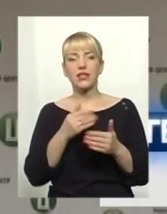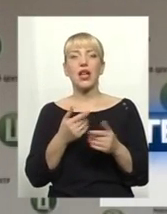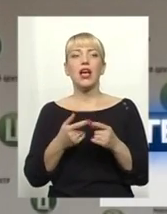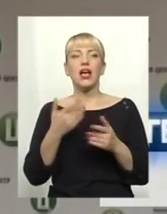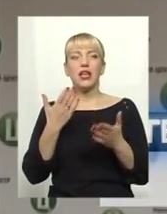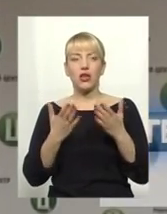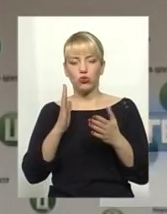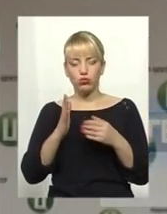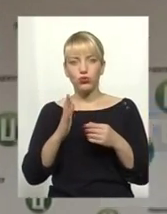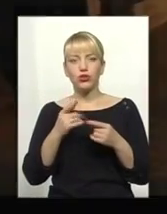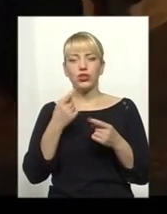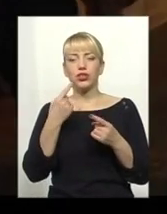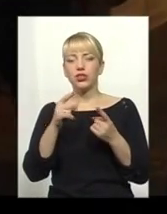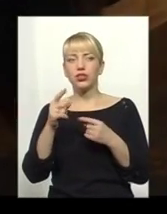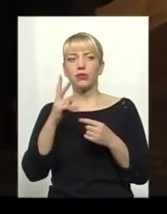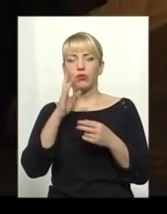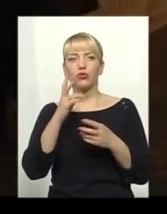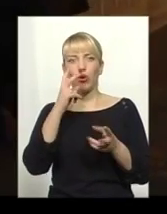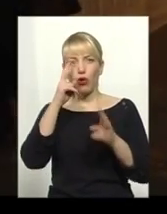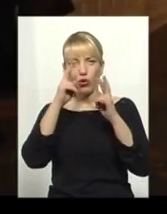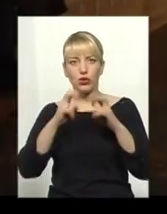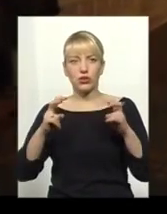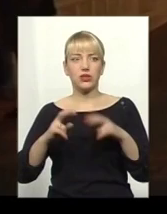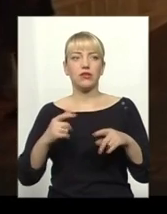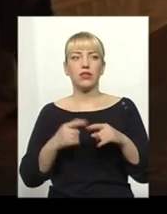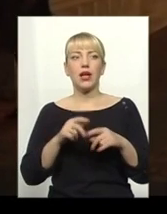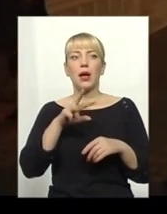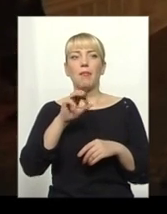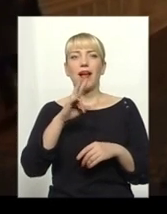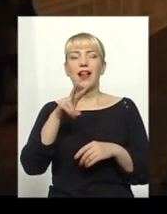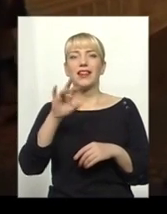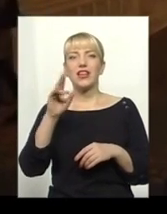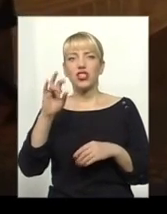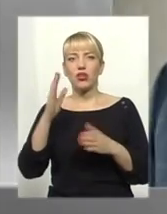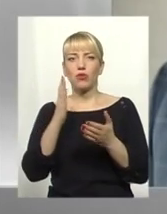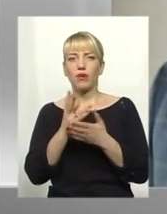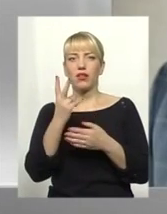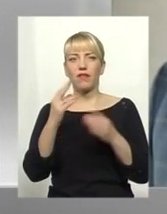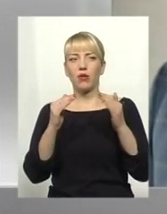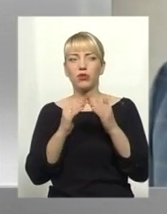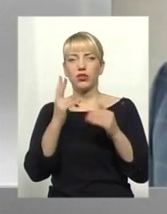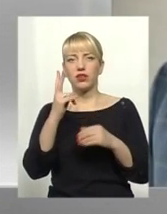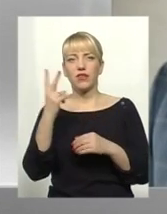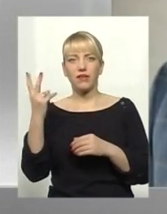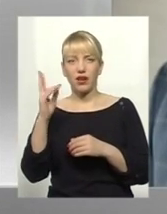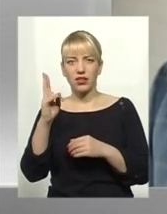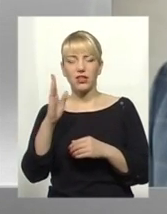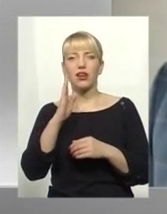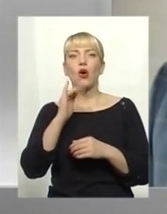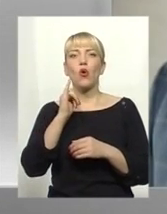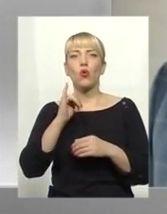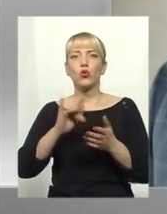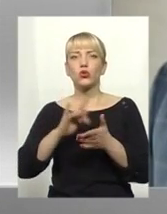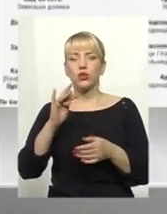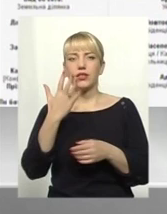свідками значних розслідувань. Нардеп Володимир Мельниченко з родиною володіє двома будинками, двома квартирами у столиці та п